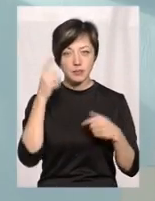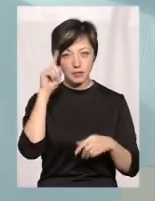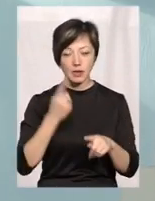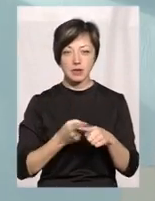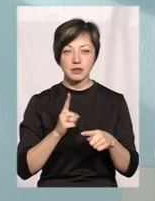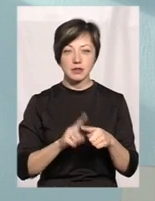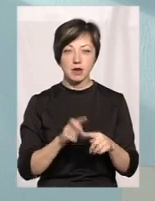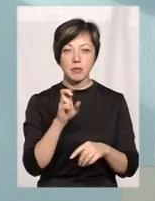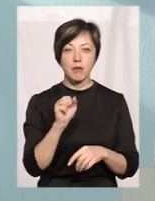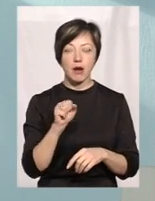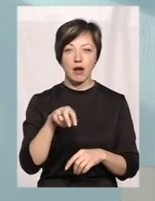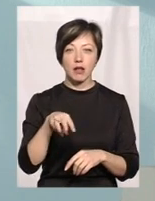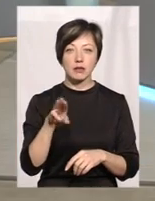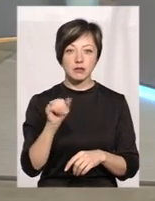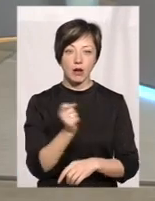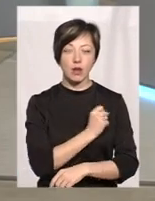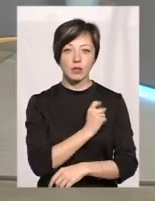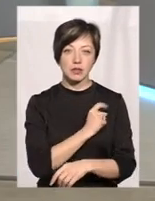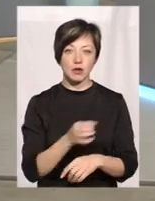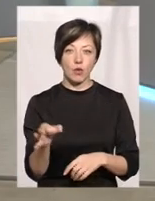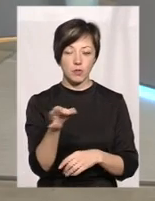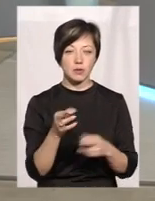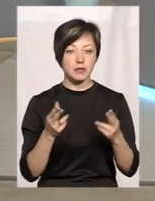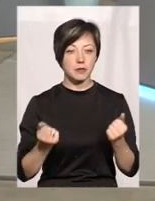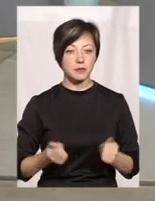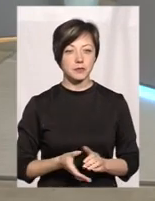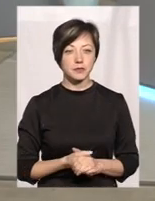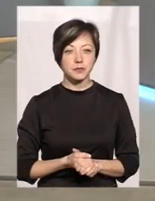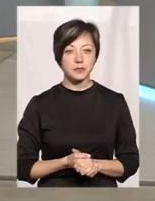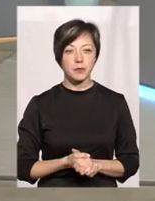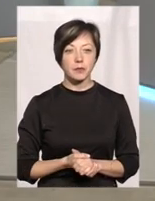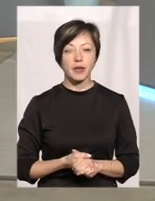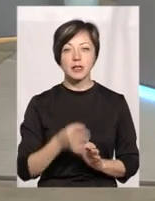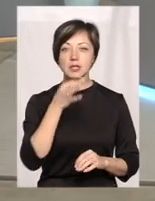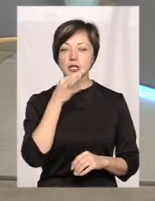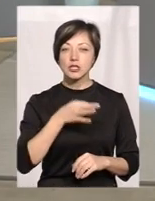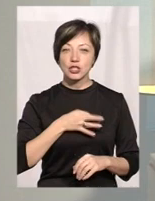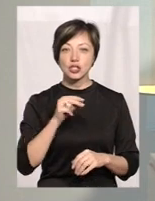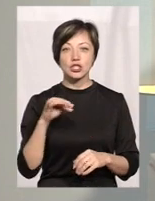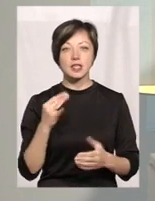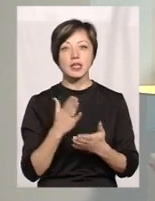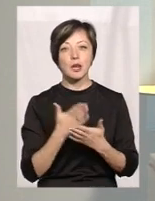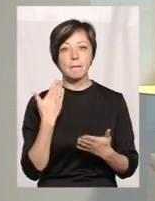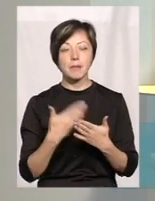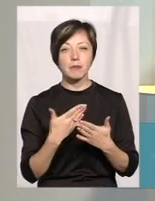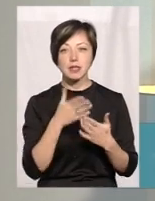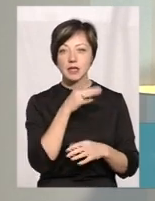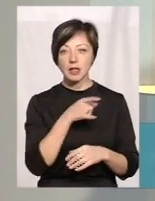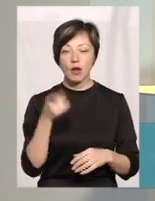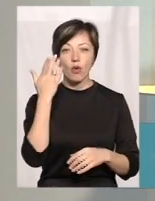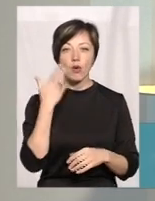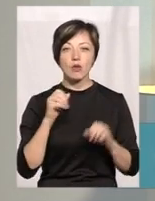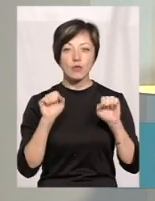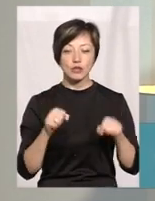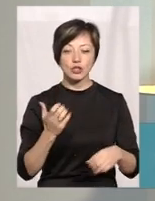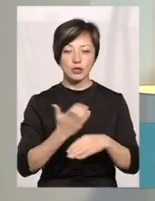це є у Балті. Це Одеська область? Одеська область, так. А скажіть, чи є якісь хоча б приблизні терміни, коли їх можна